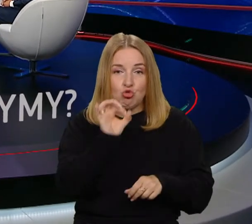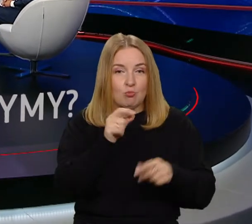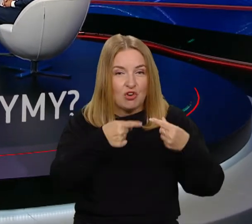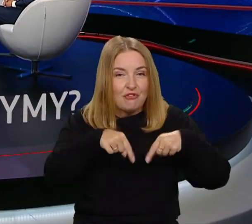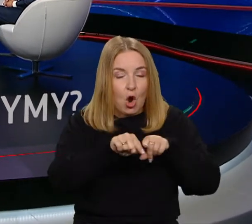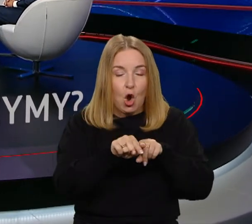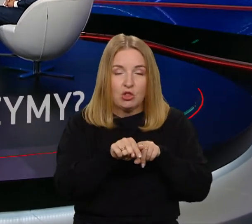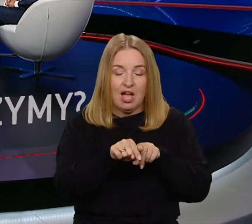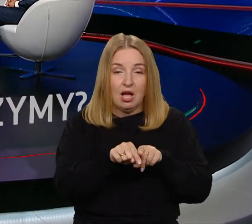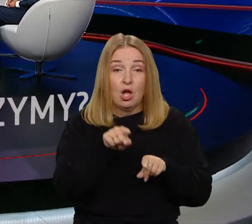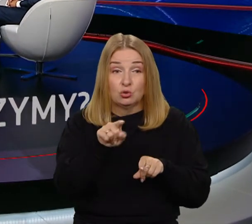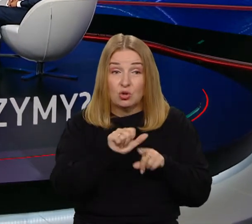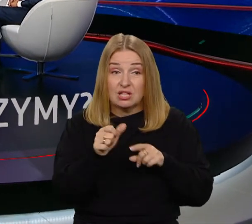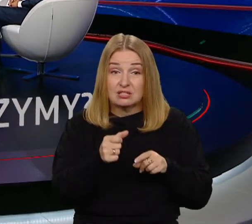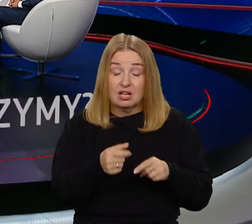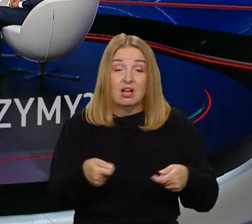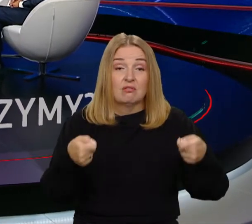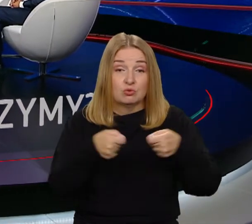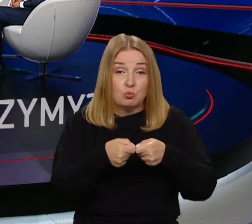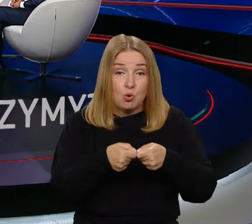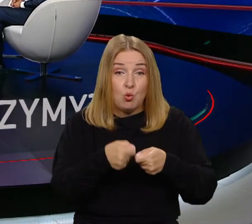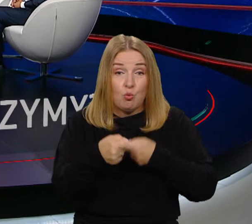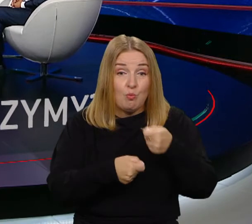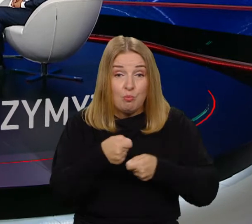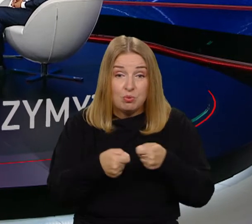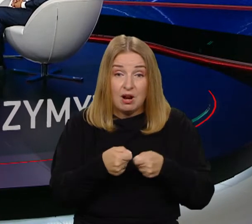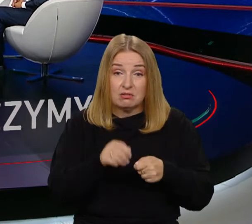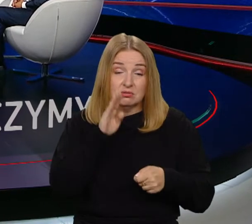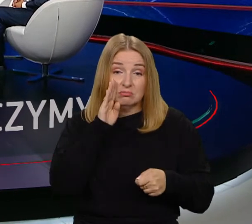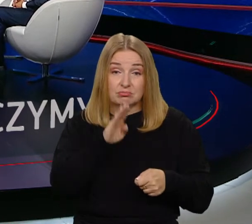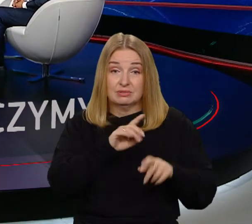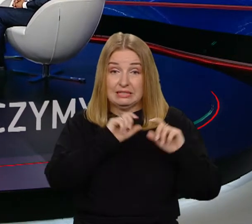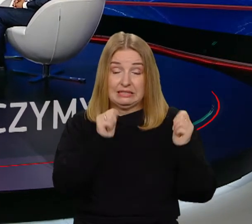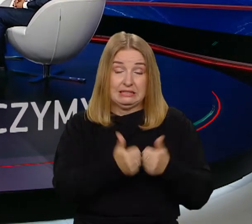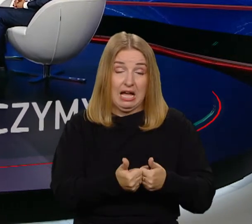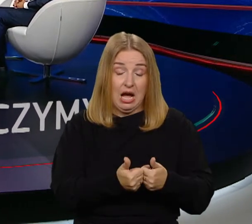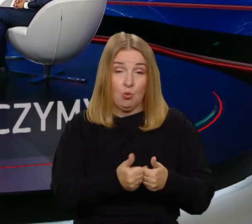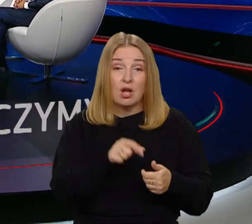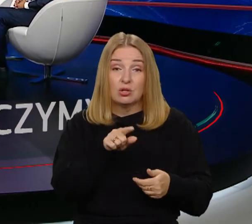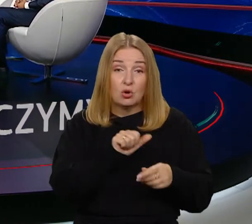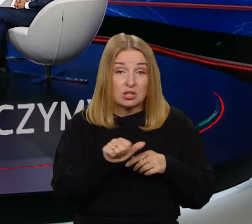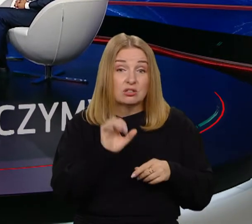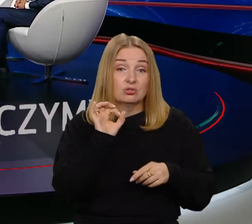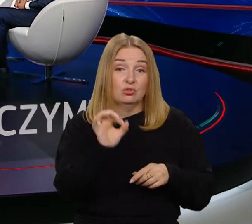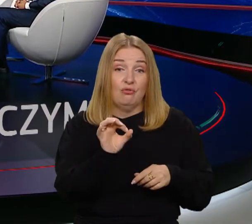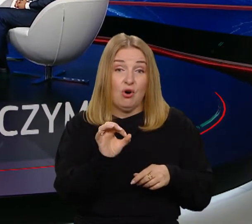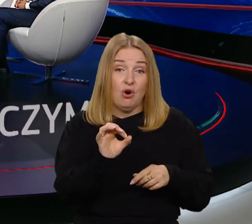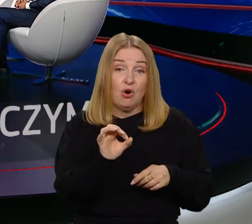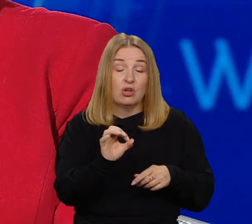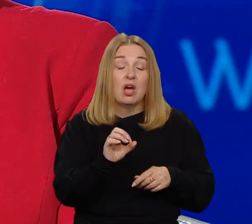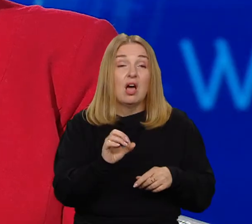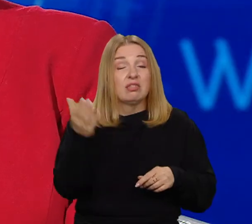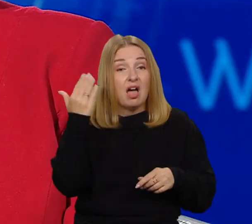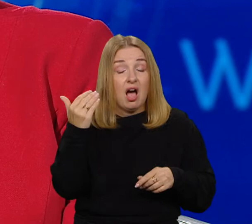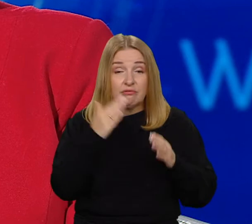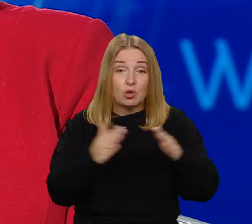Sprawiają, że ta wspólnota trwa, żeby nie popełniła plagiatu. To jest koncepcja wspólnoty Karola Wojtyły